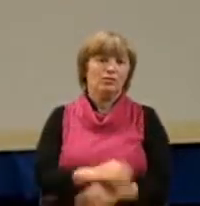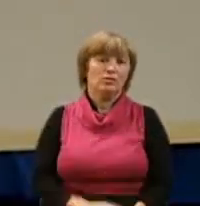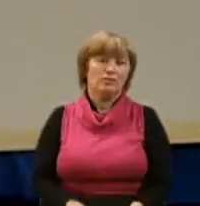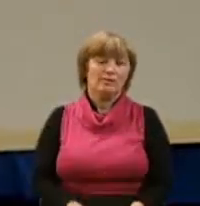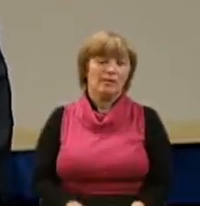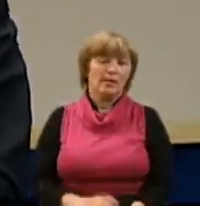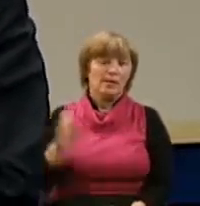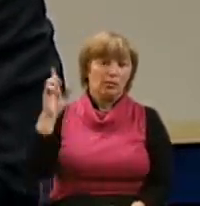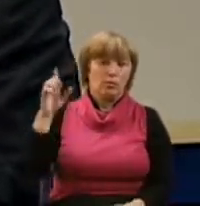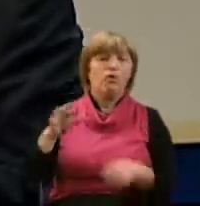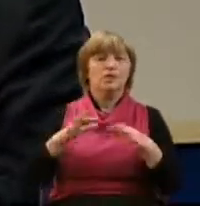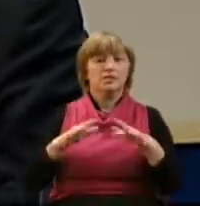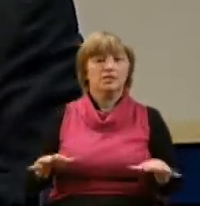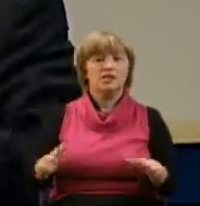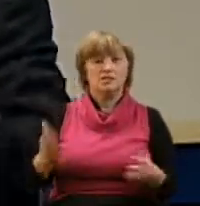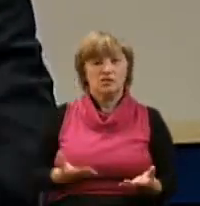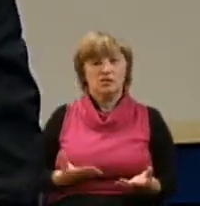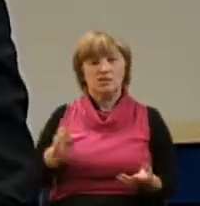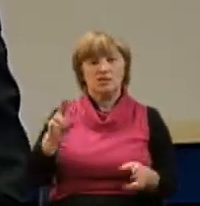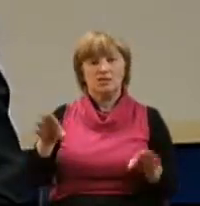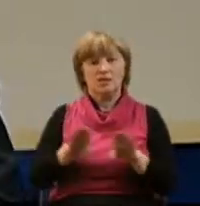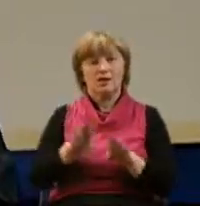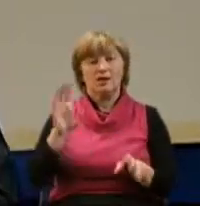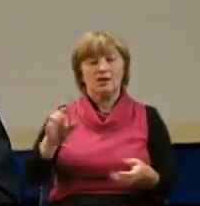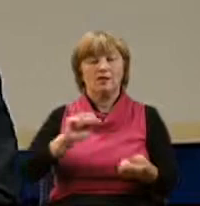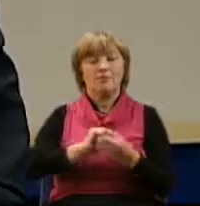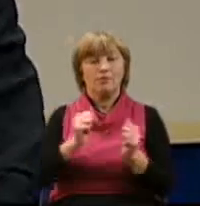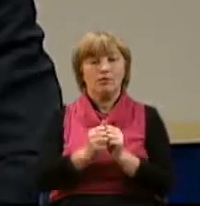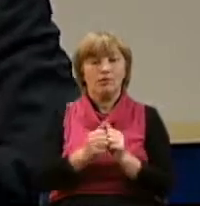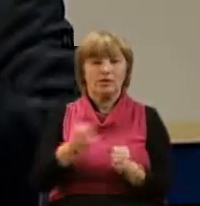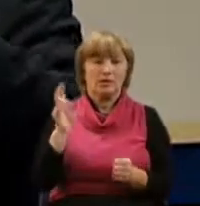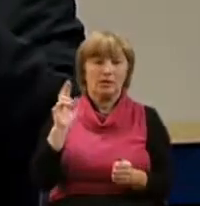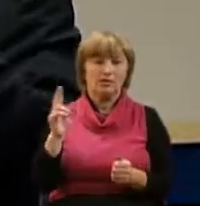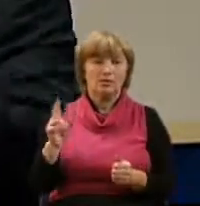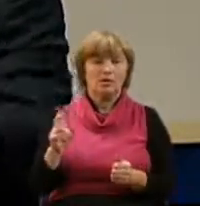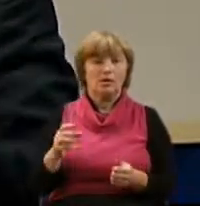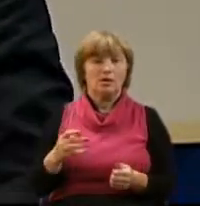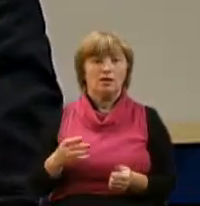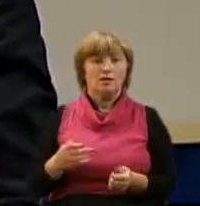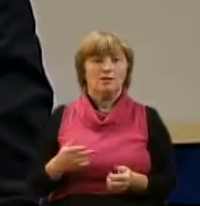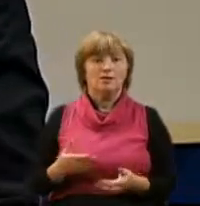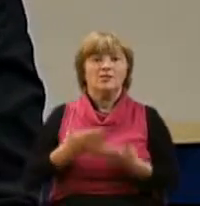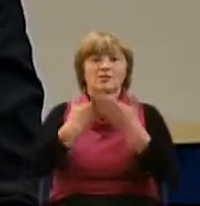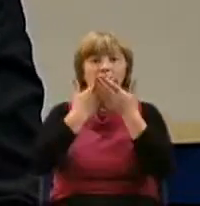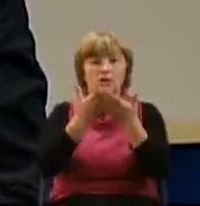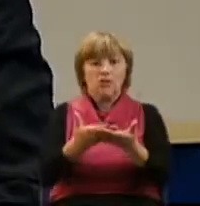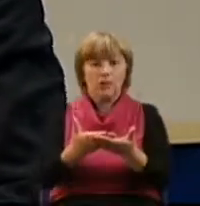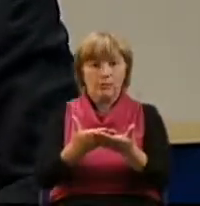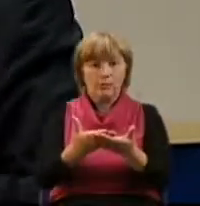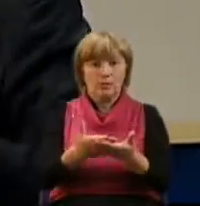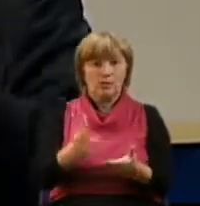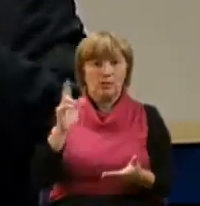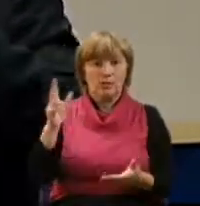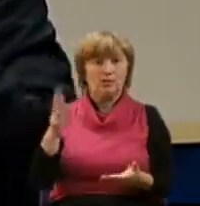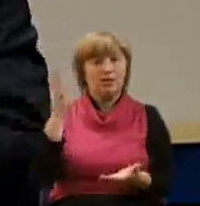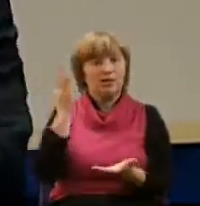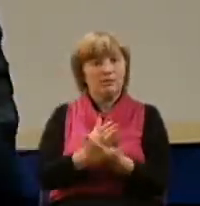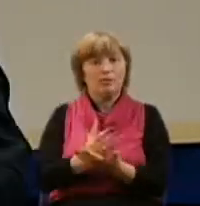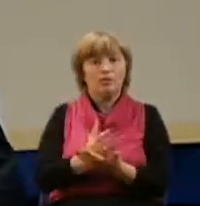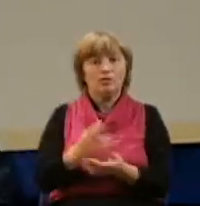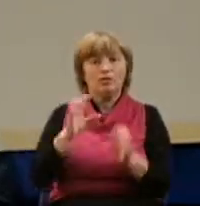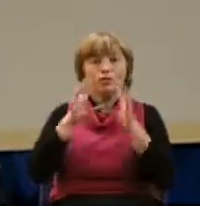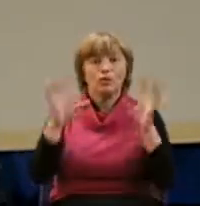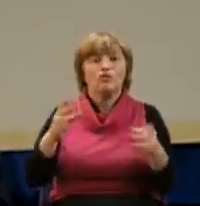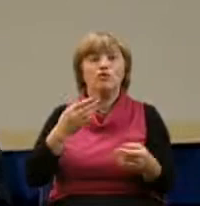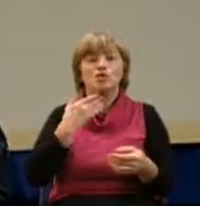действует в жизни таких, как Петр, которые задают вопросы, которые имеют духовную